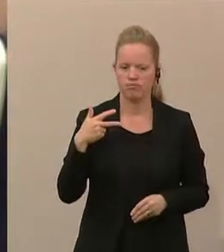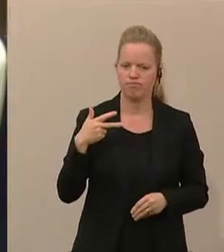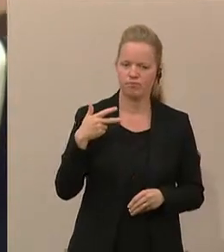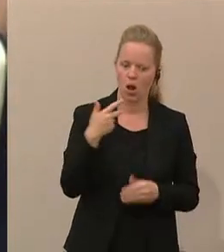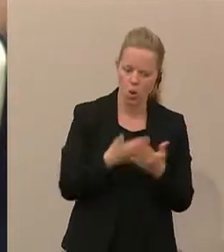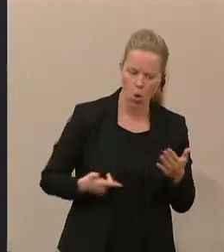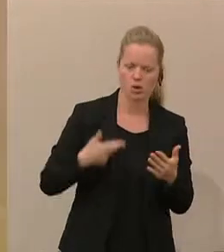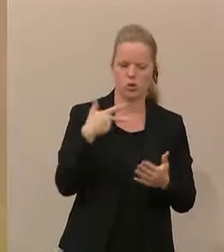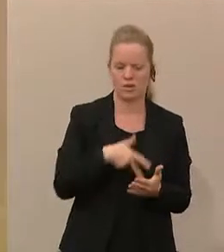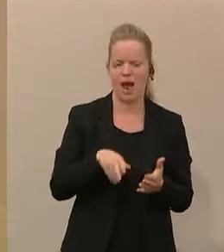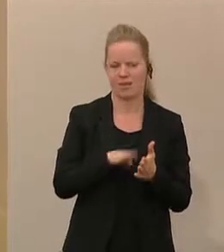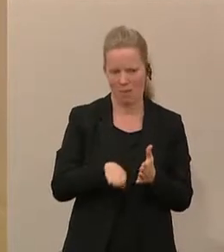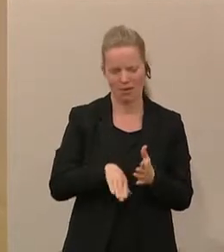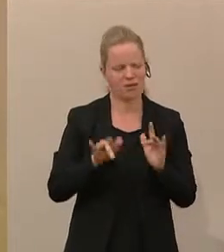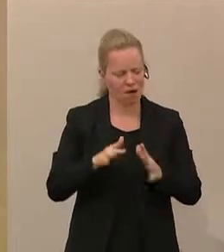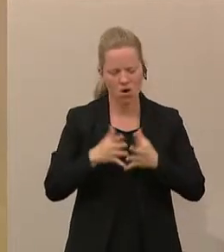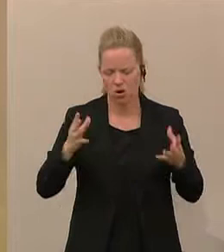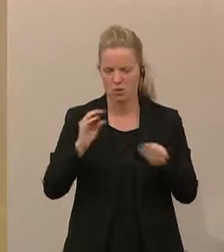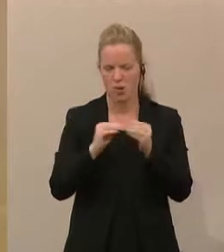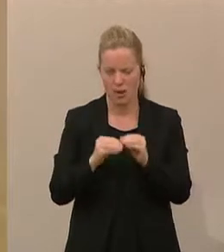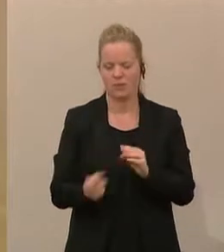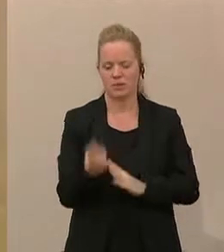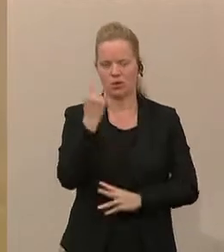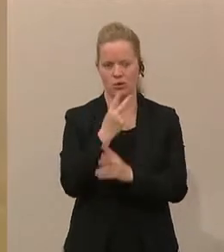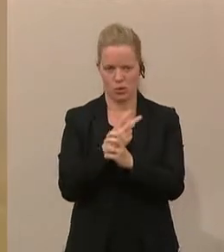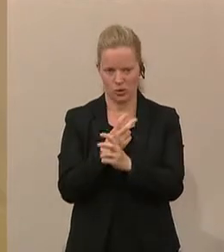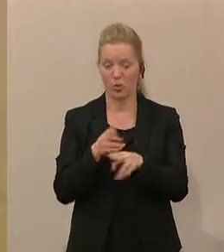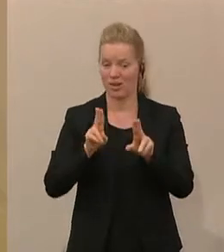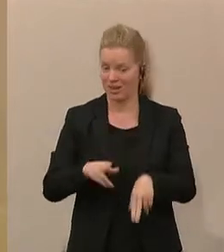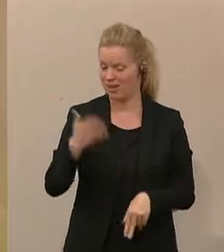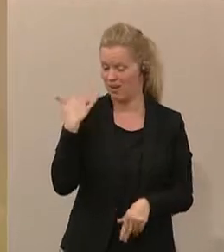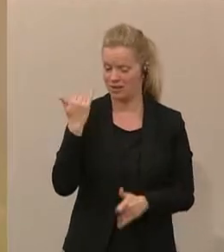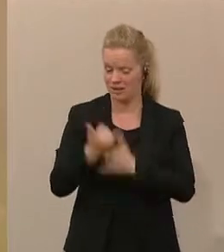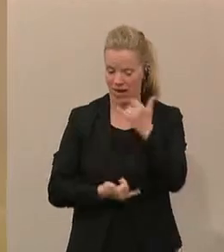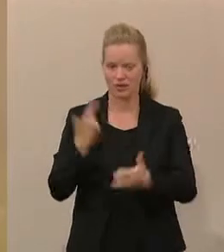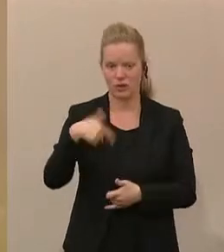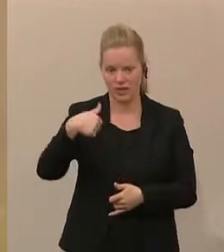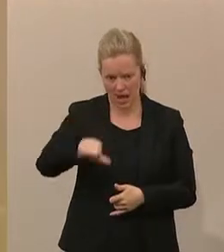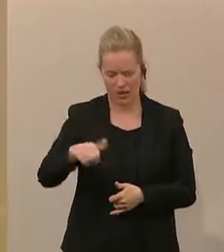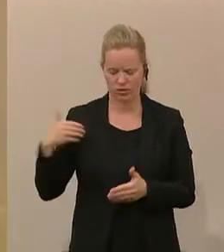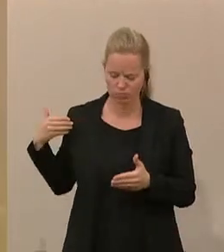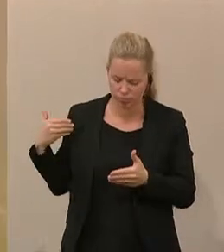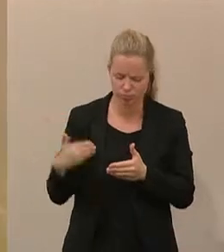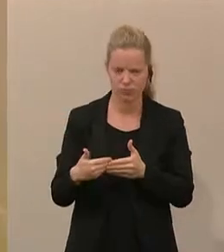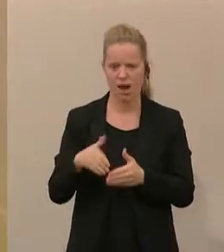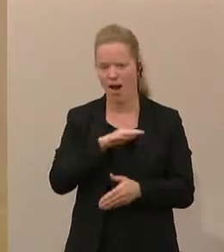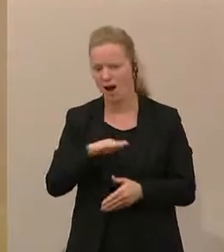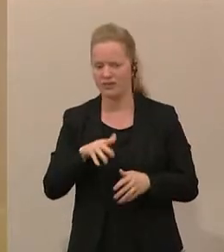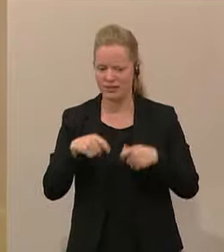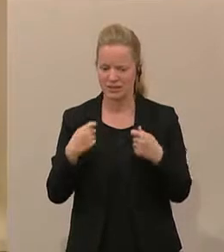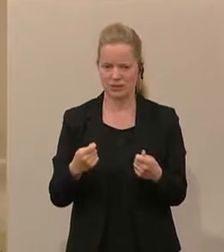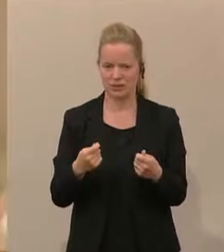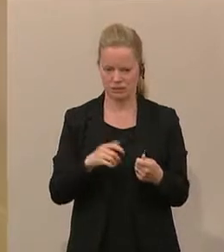wir dieses Problem. Ja, und es ist auch richtig, in den letzten Jahren, seit dem Jahr 2011, wurde in Österreich alles in diesem Bereich